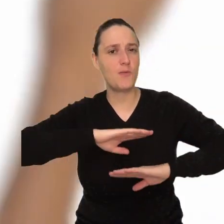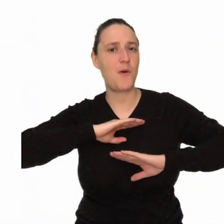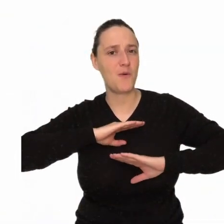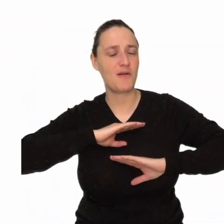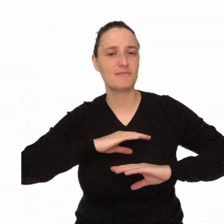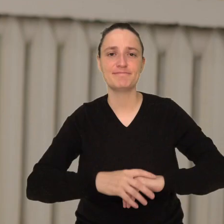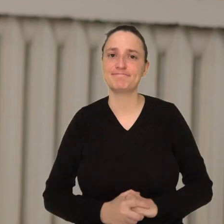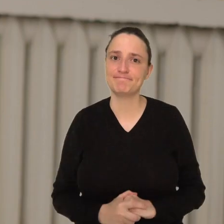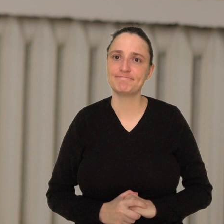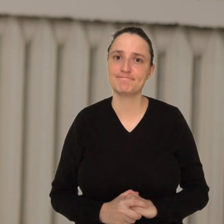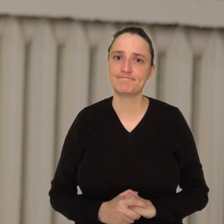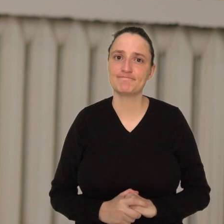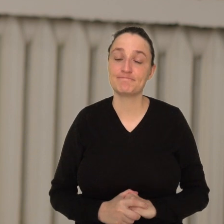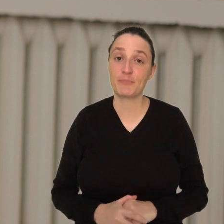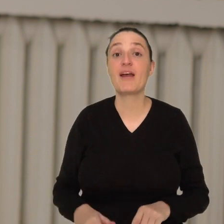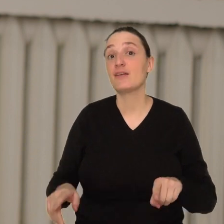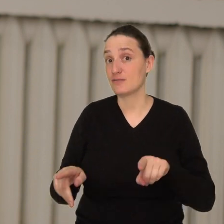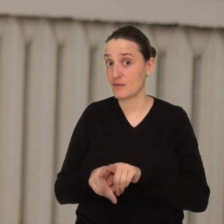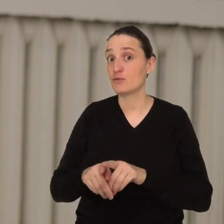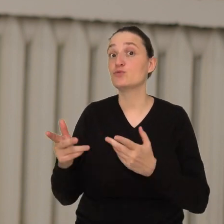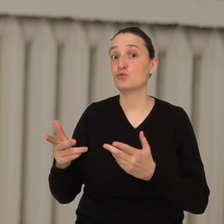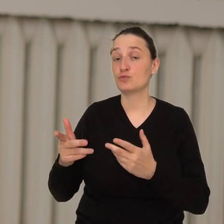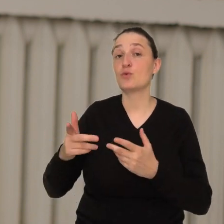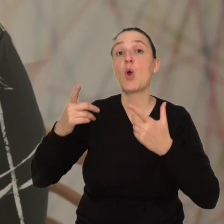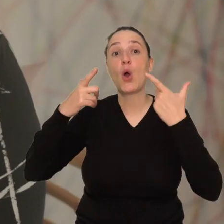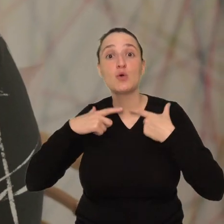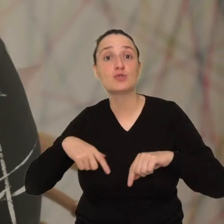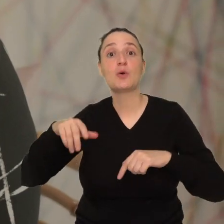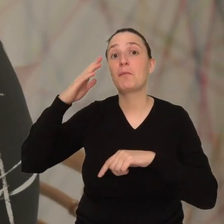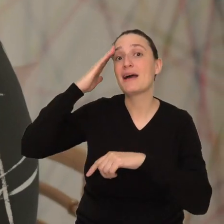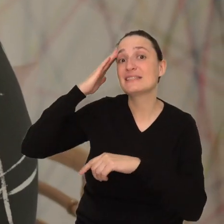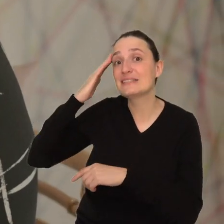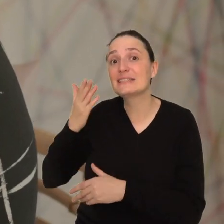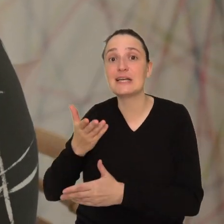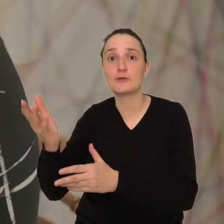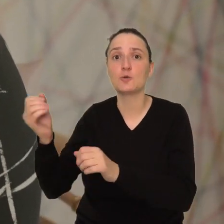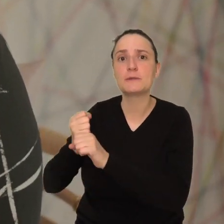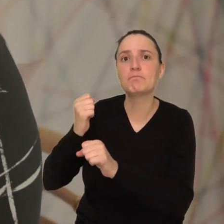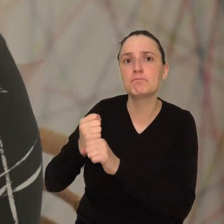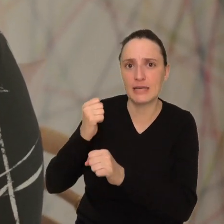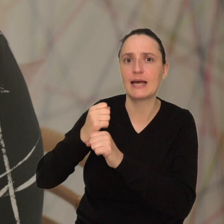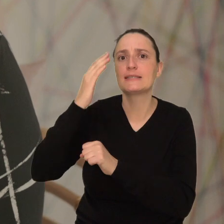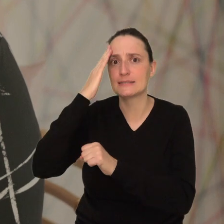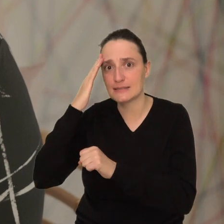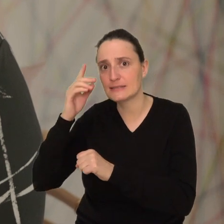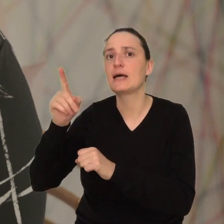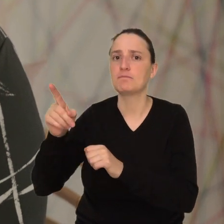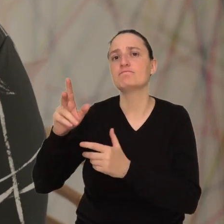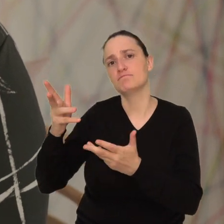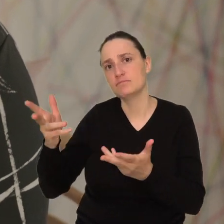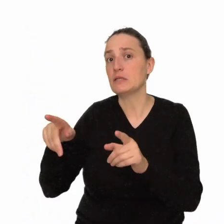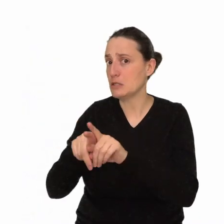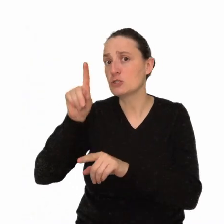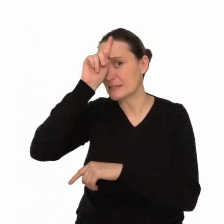Dobrze jest stworzyć także listę tych osób, które są Twoimi zasobami społecznymi w kontekście